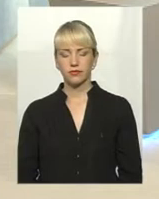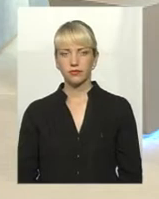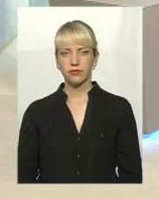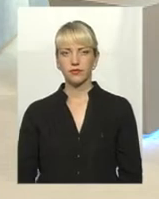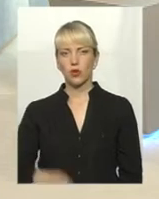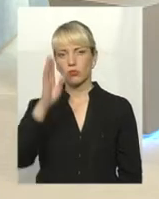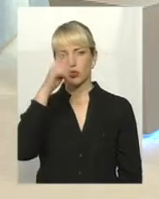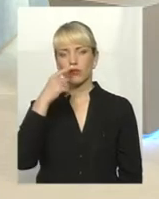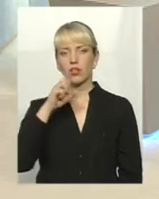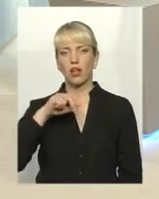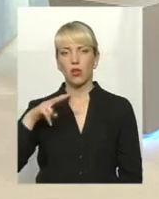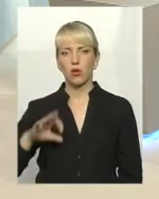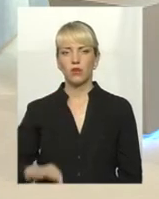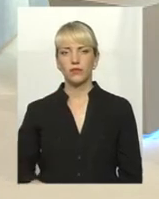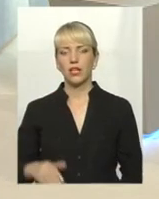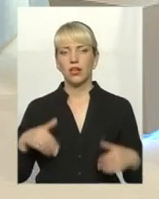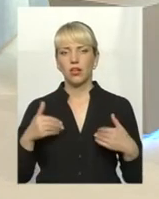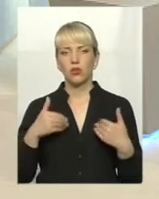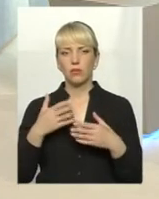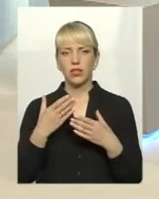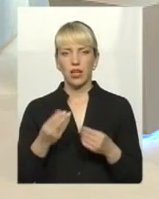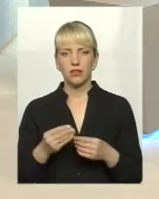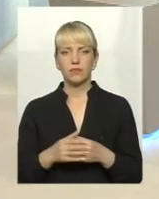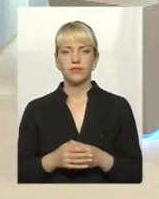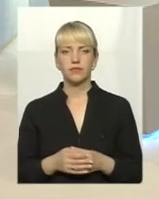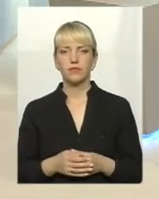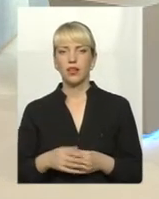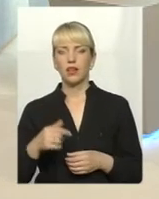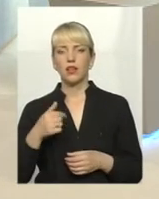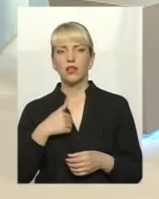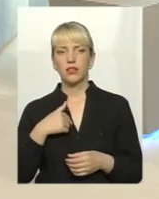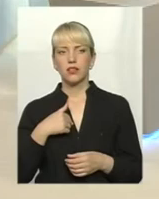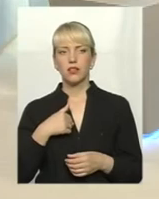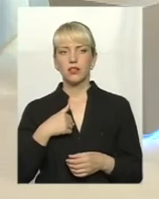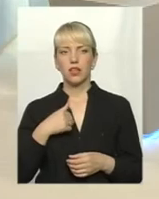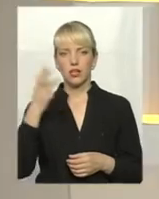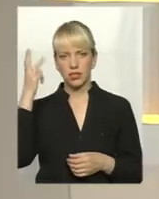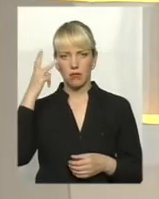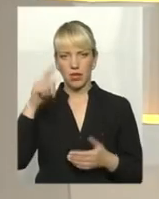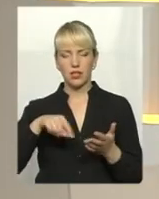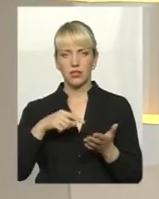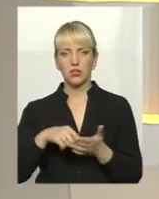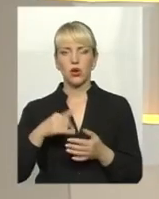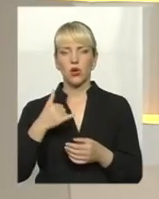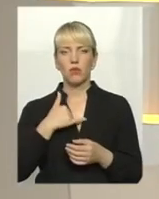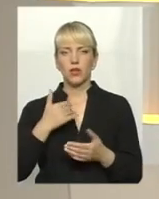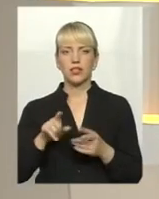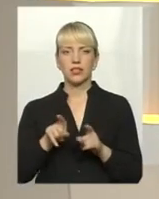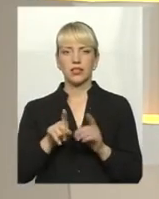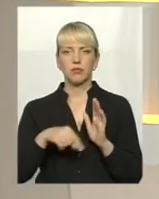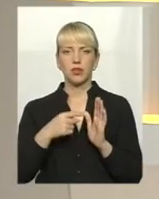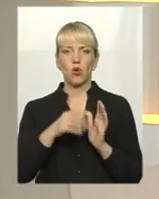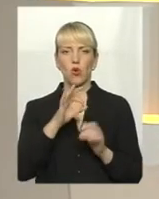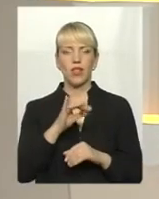Алло. Доброго дня. Доброго дня. Прошу, задавайте ваше питання. Я житель міста Хмельницького. І в мене запитання до